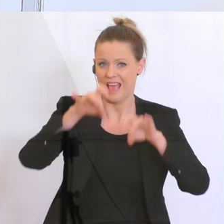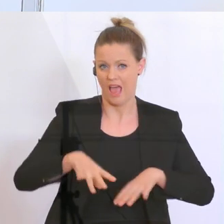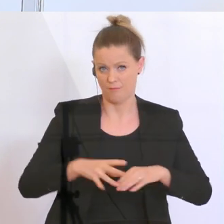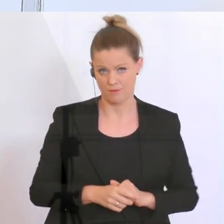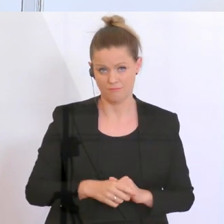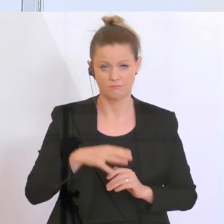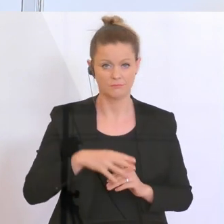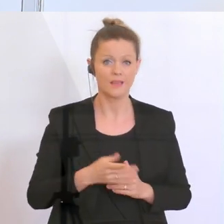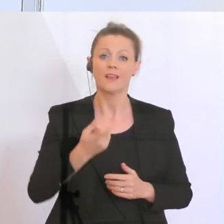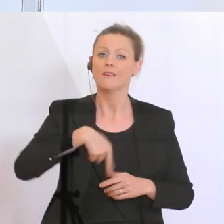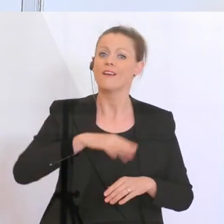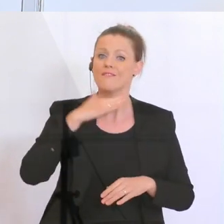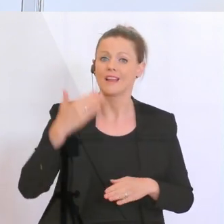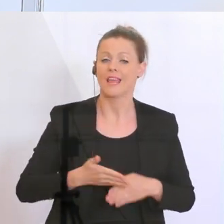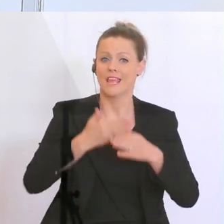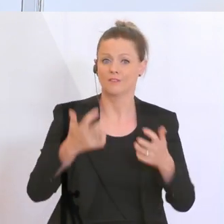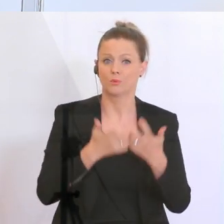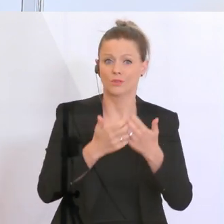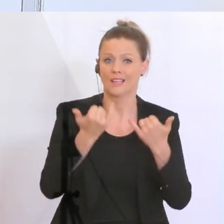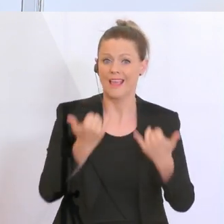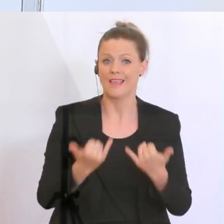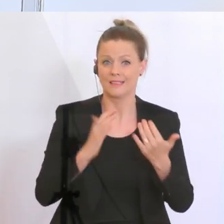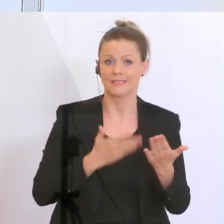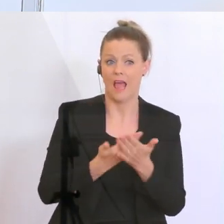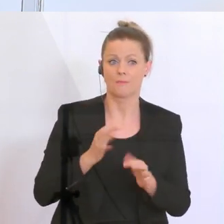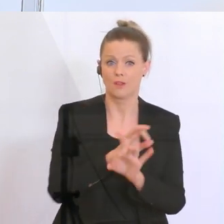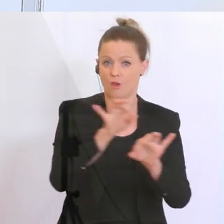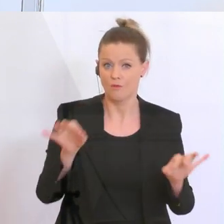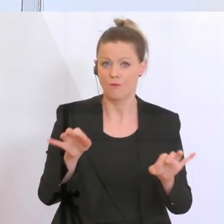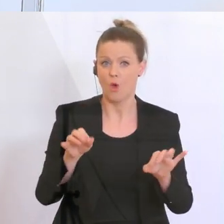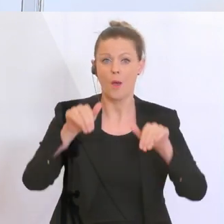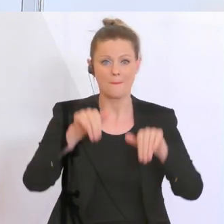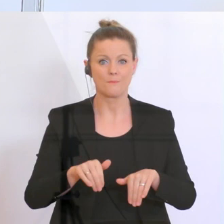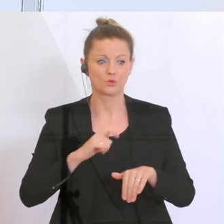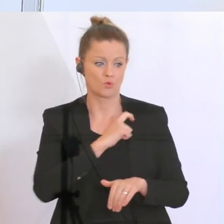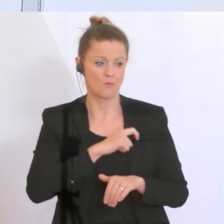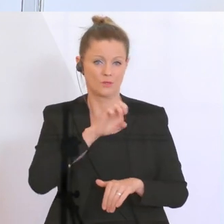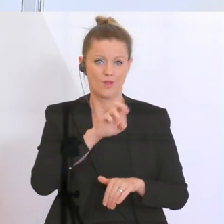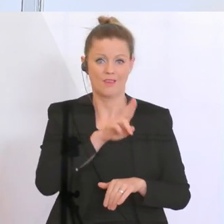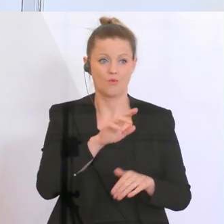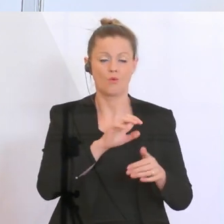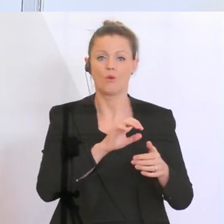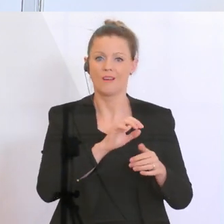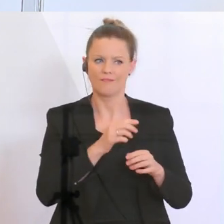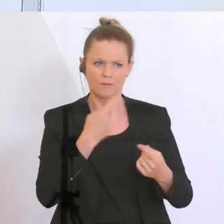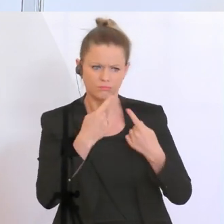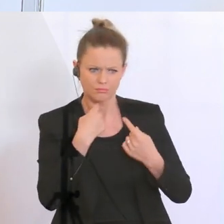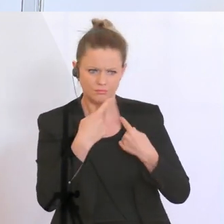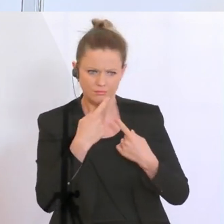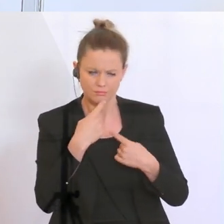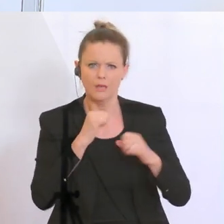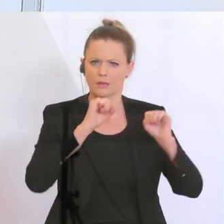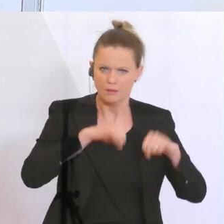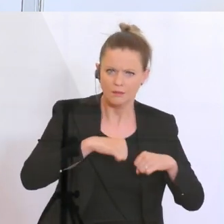viele der Hilfsprodukte, die wir auf den Markt bringen, mit der Kommission abklären, bei der Kommission notifizieren lassen, mit der